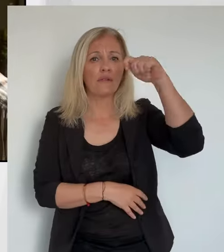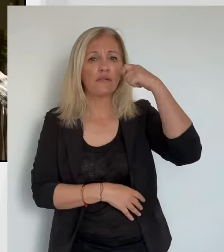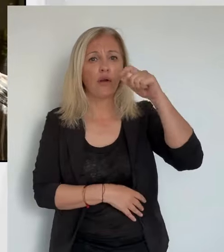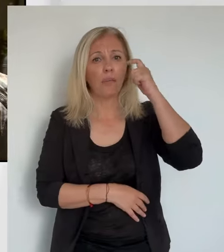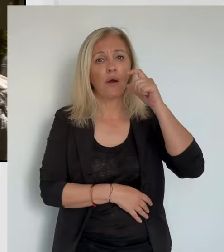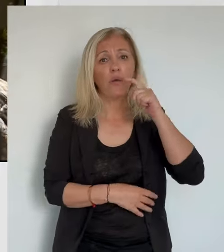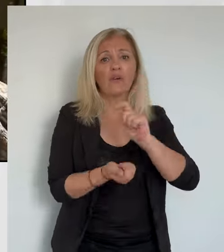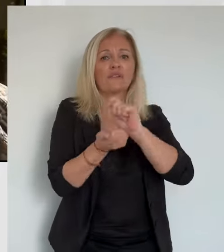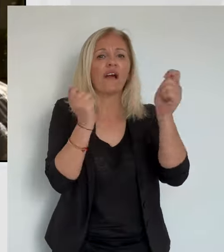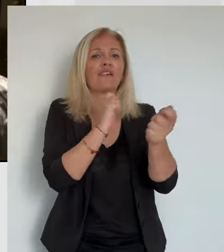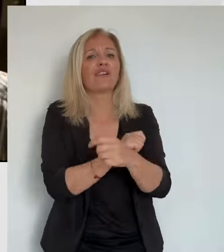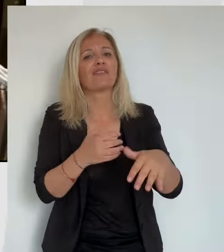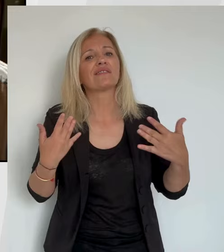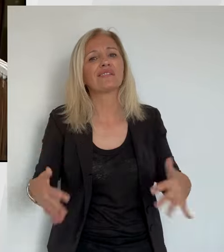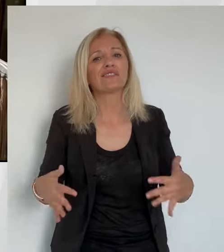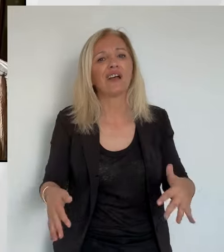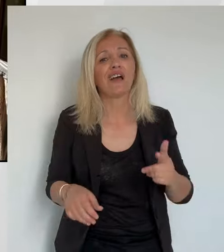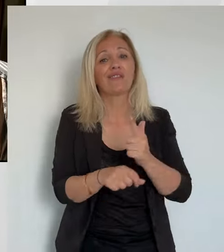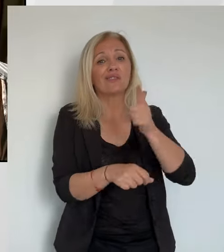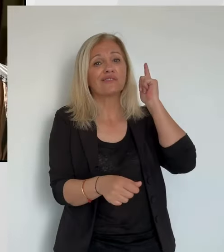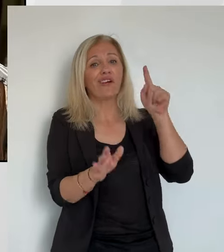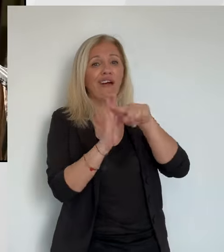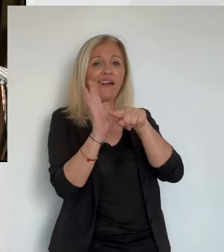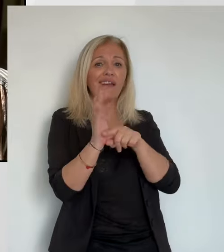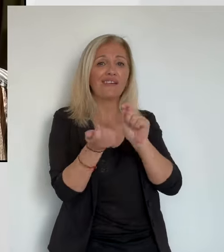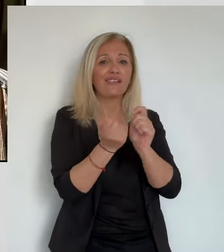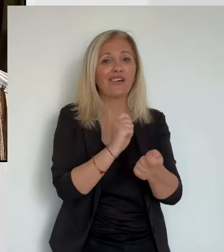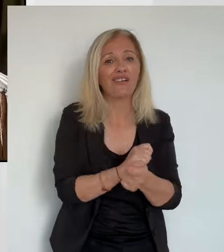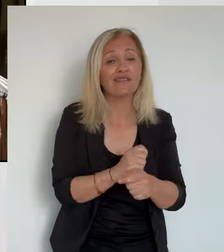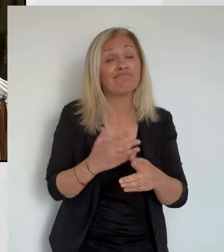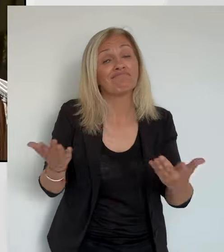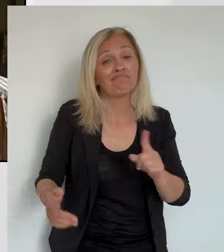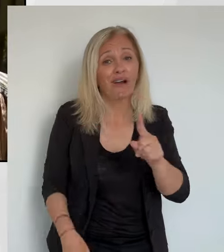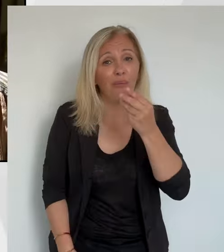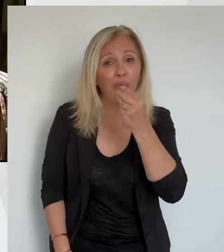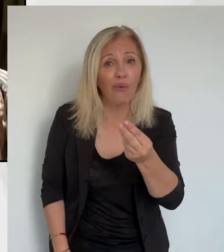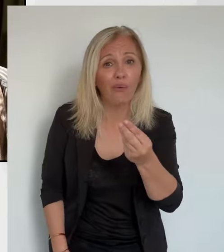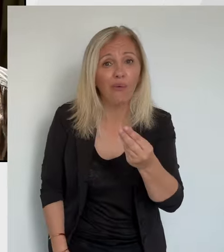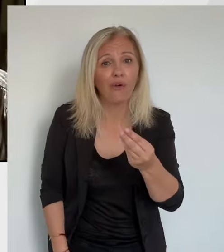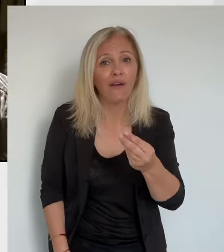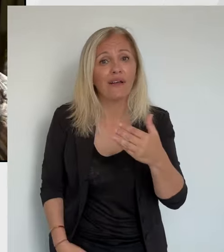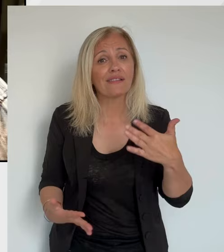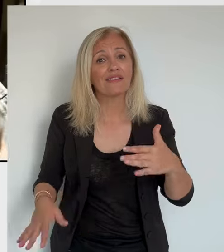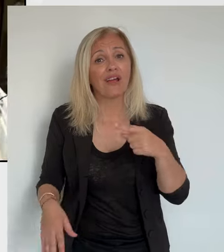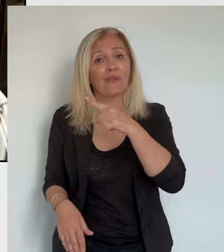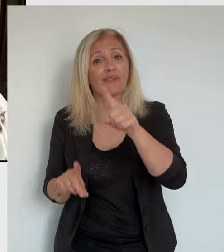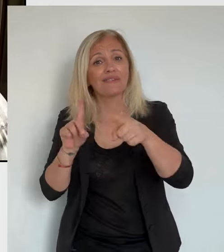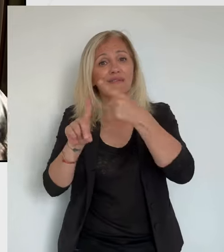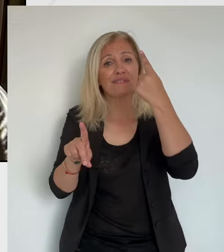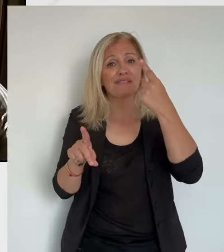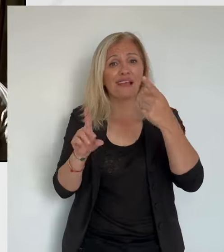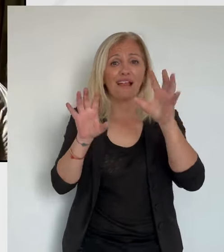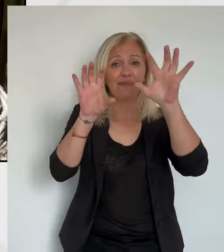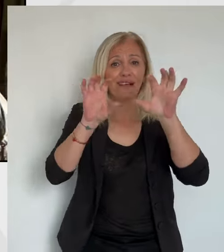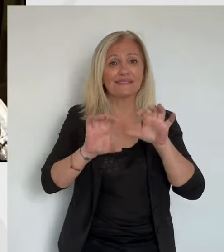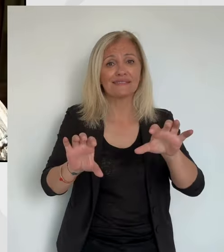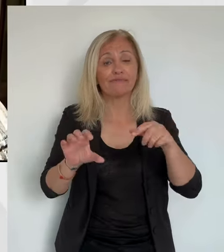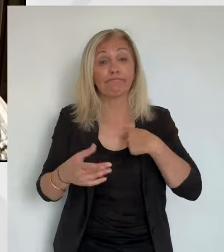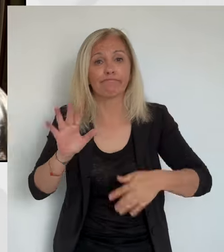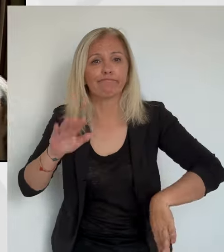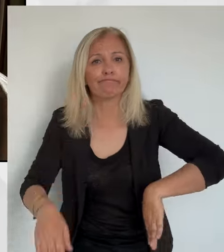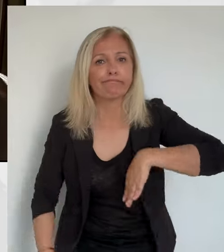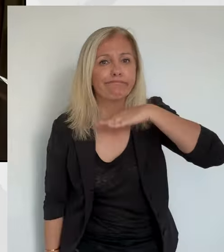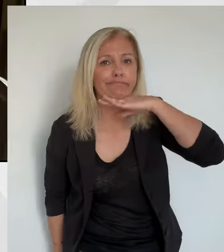pas bon un truc. Alors là, le technocrate, ça c'est l'esprit sur le gâteau.